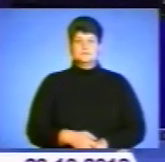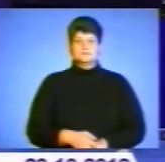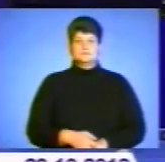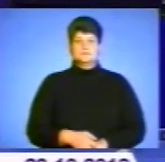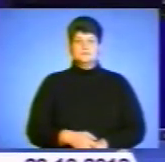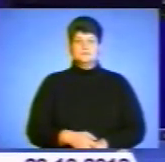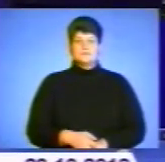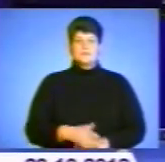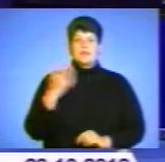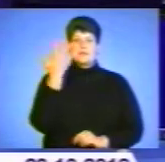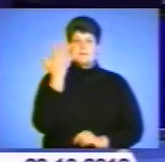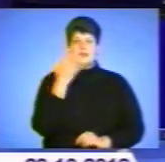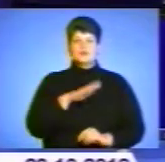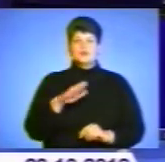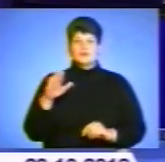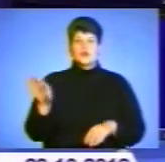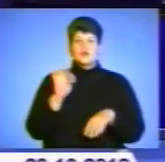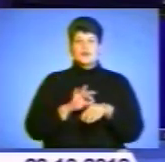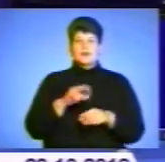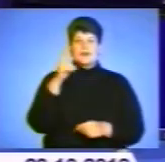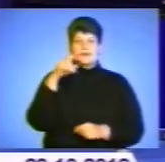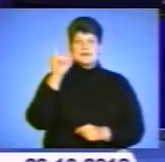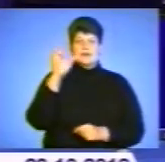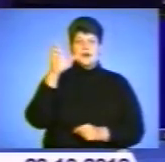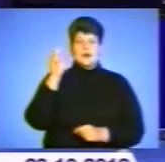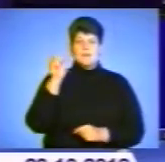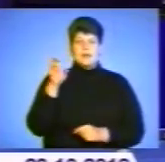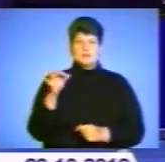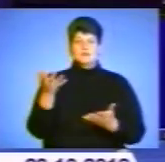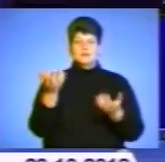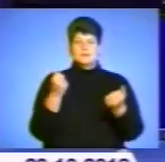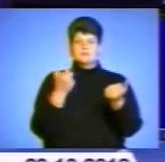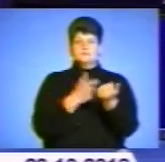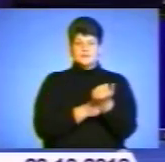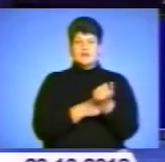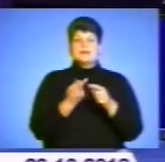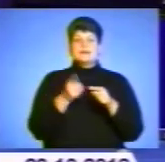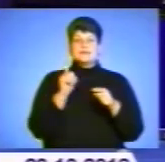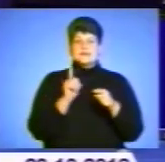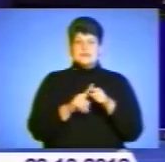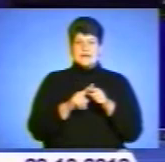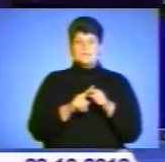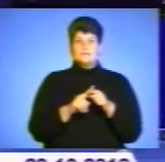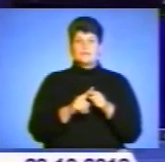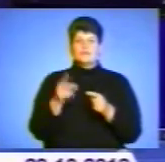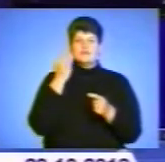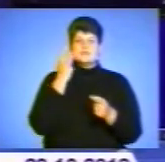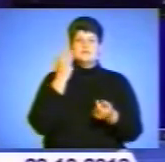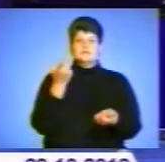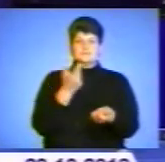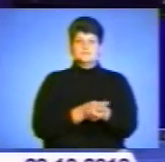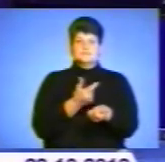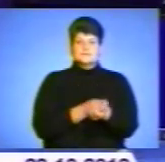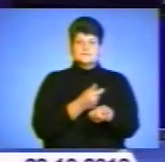П'ятеро дітей, хворих на діабет, отримали інсулінові помпи. Це пристрої для автоматичного постійного підшкірного введення